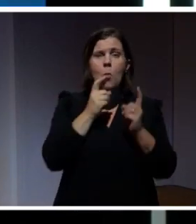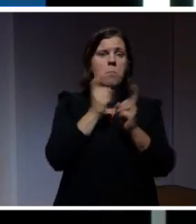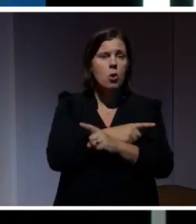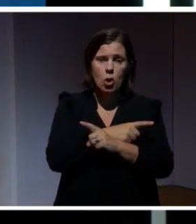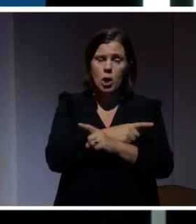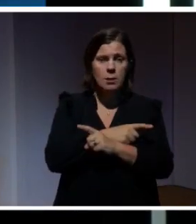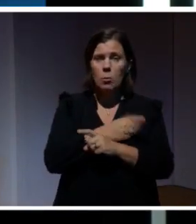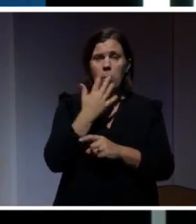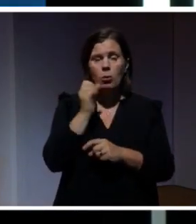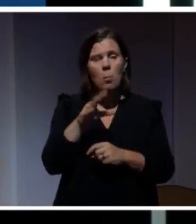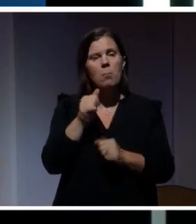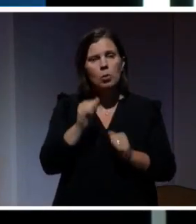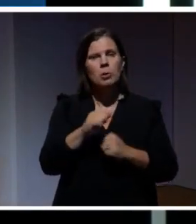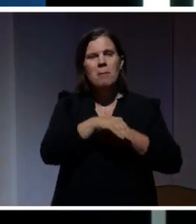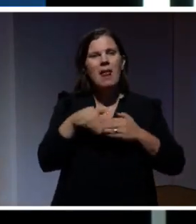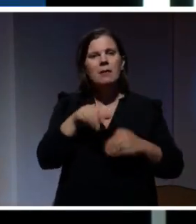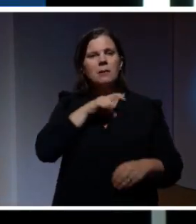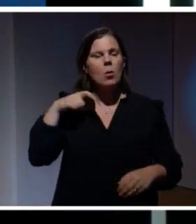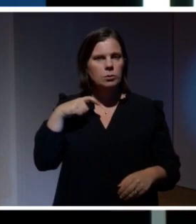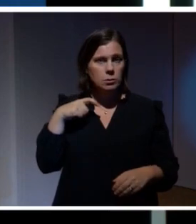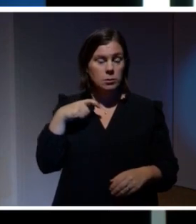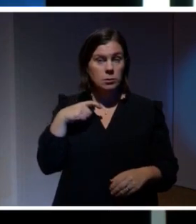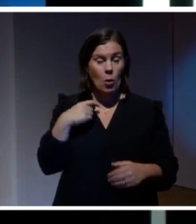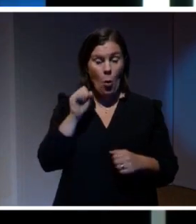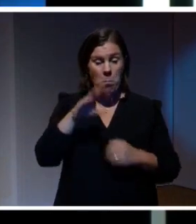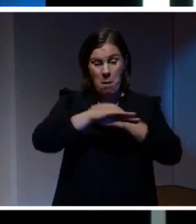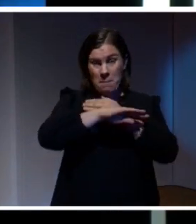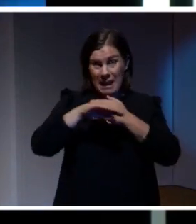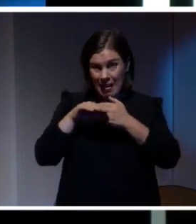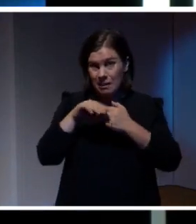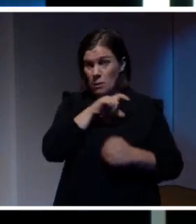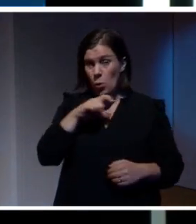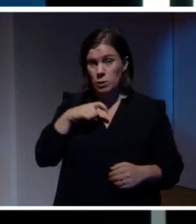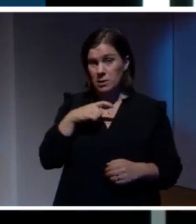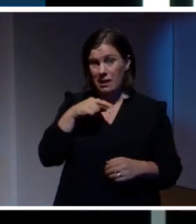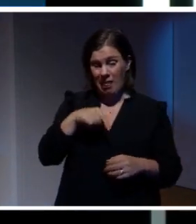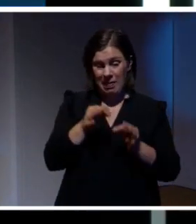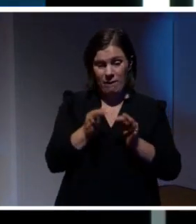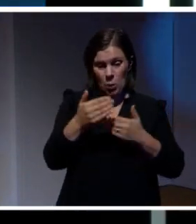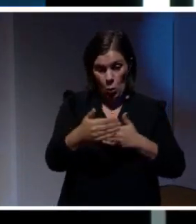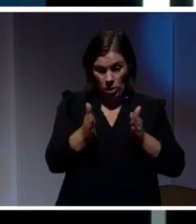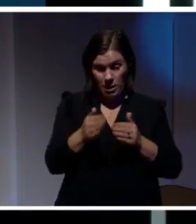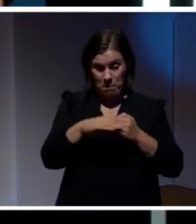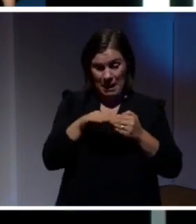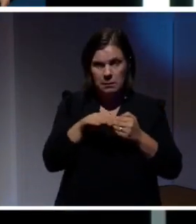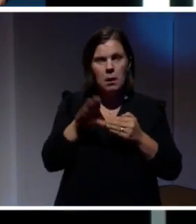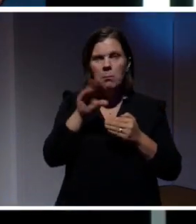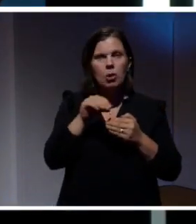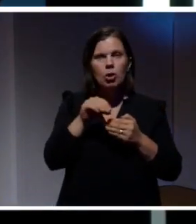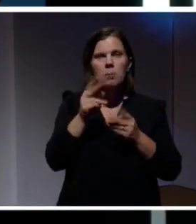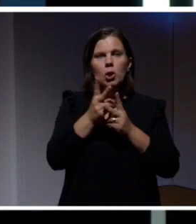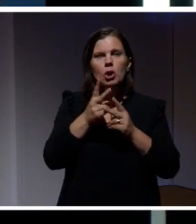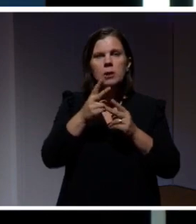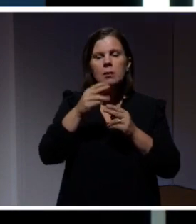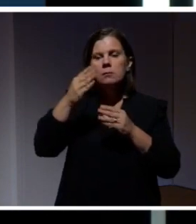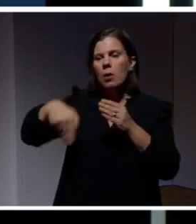om utan att begränsa sig. Problemet med det är att så fort man begränsar sig till en definition, ja då skär man också av jättemycket betydelse.